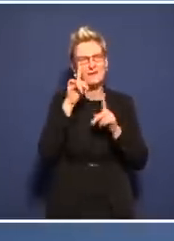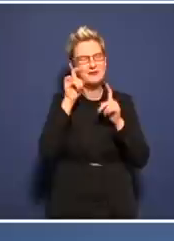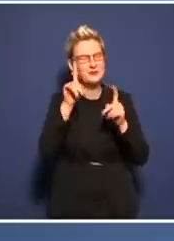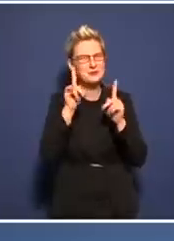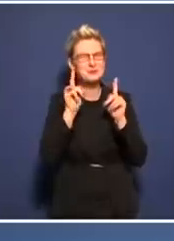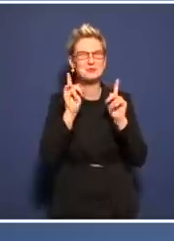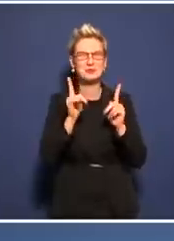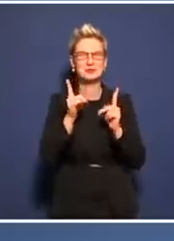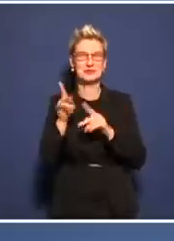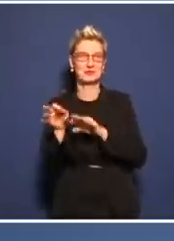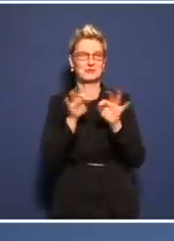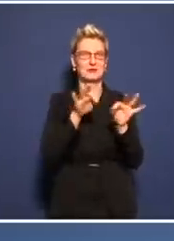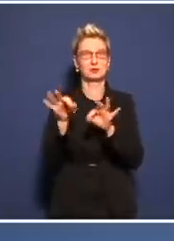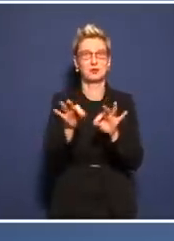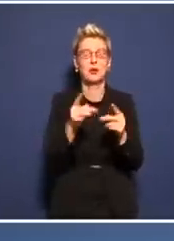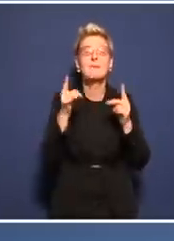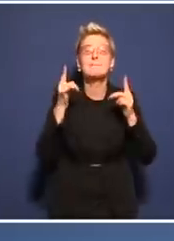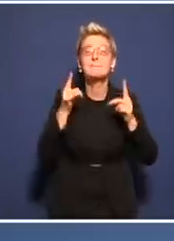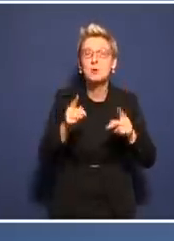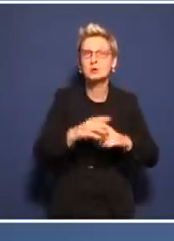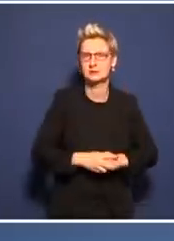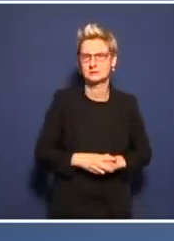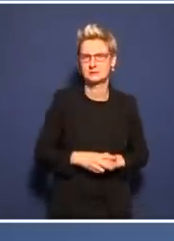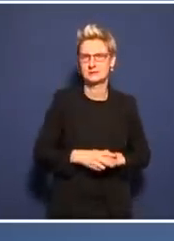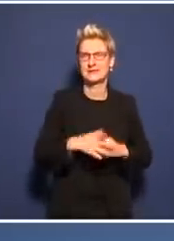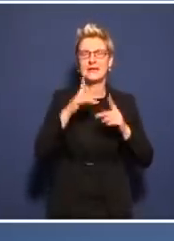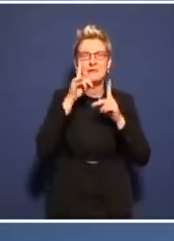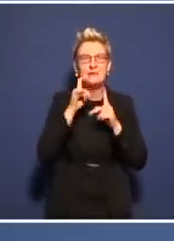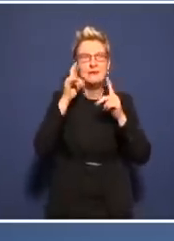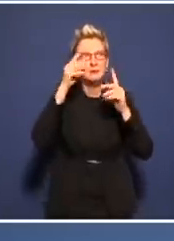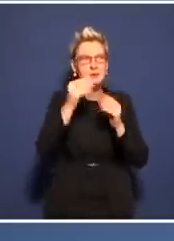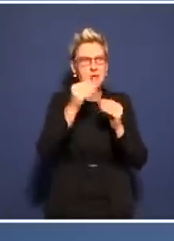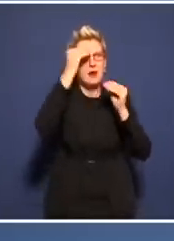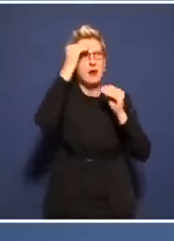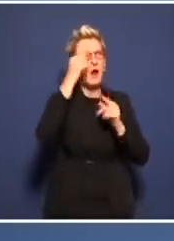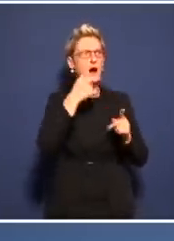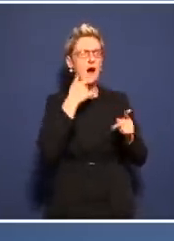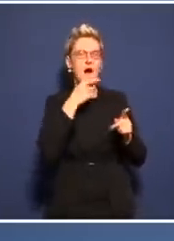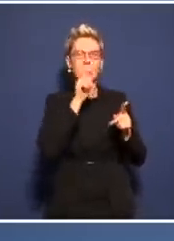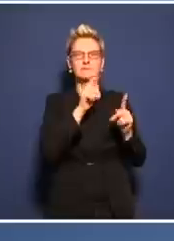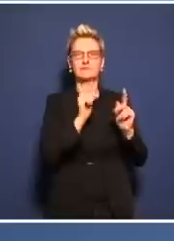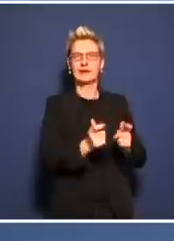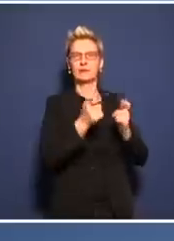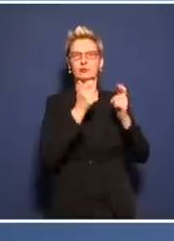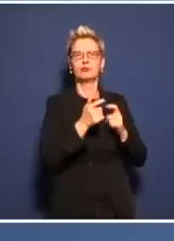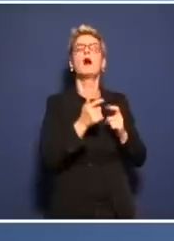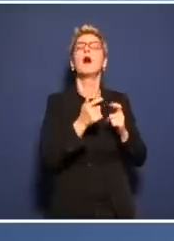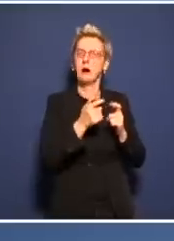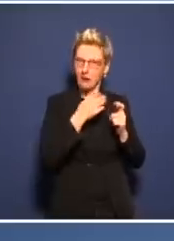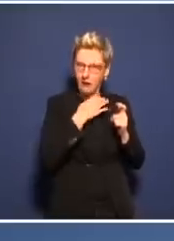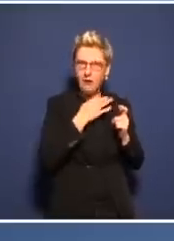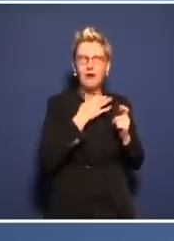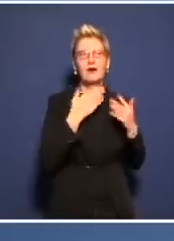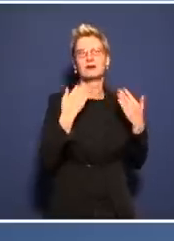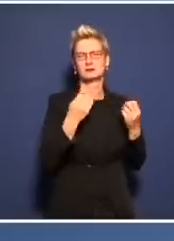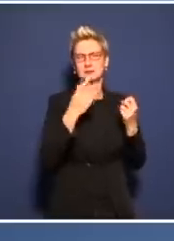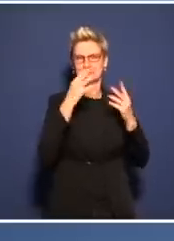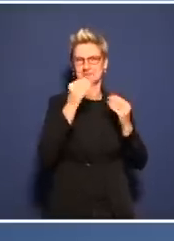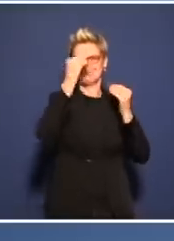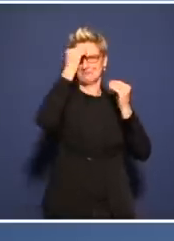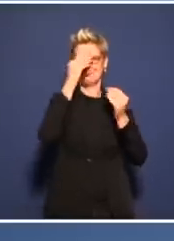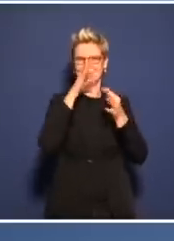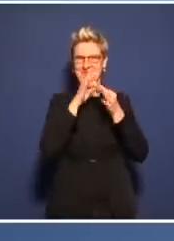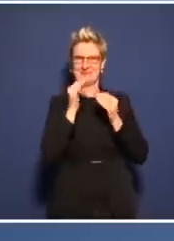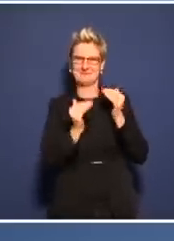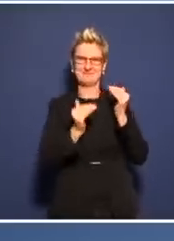Und das Virus selbst muss die Immunität der Menschen immer wieder, sagen wir mal, updaten. Das ist etwas,